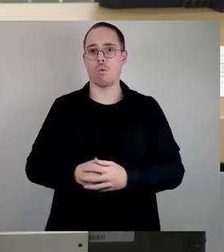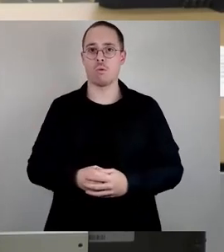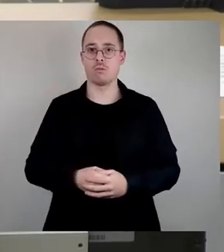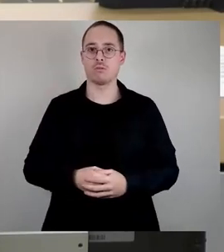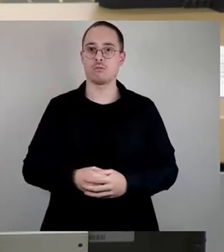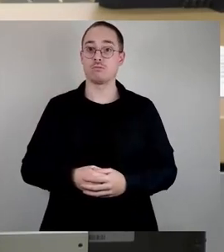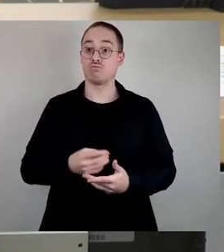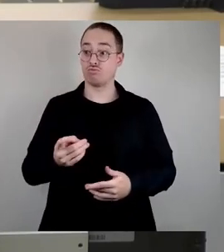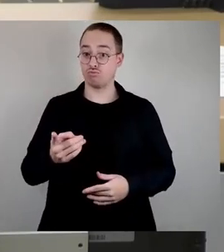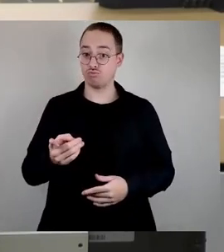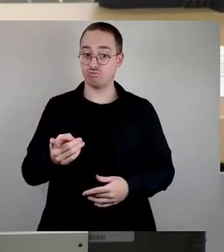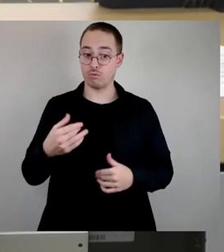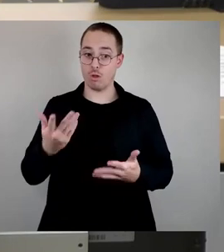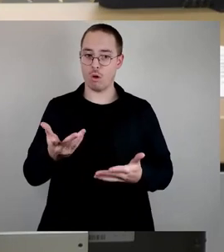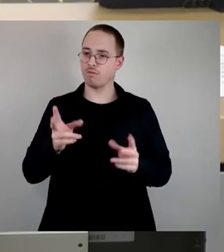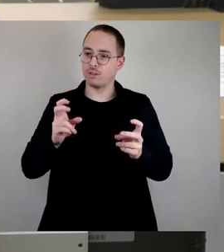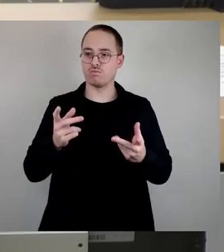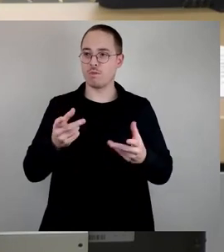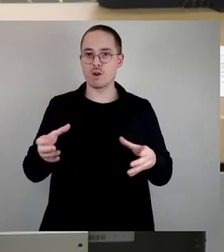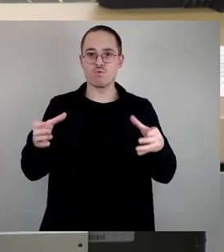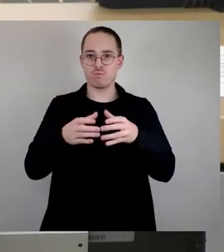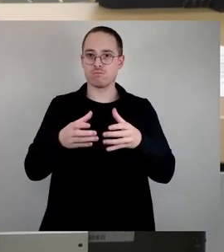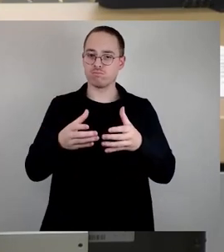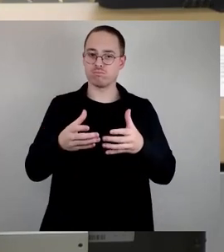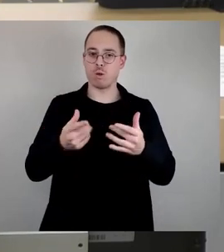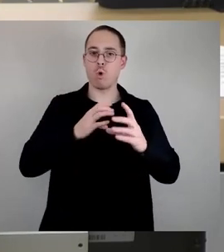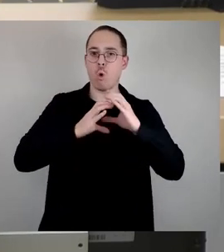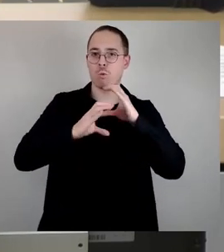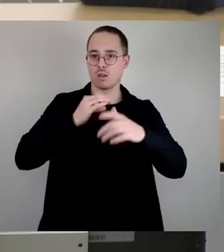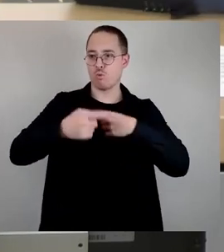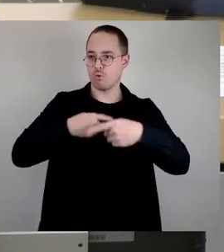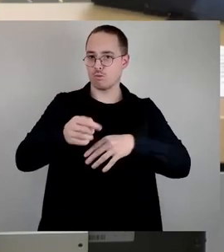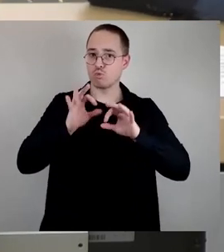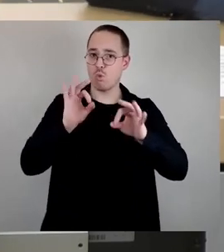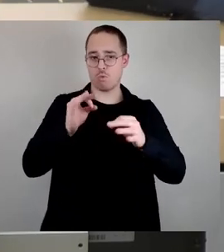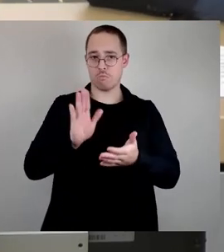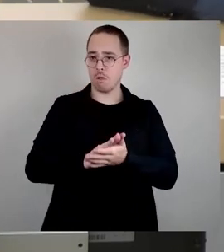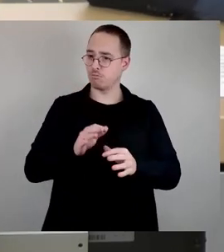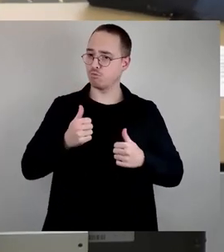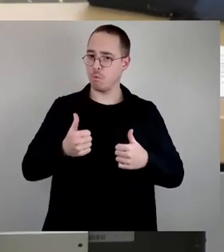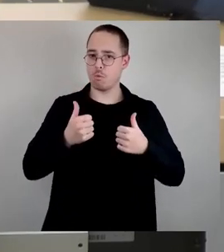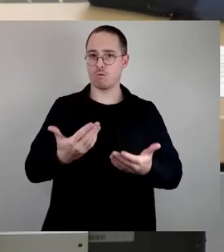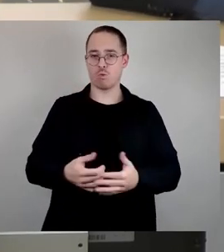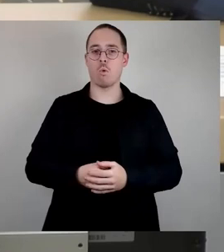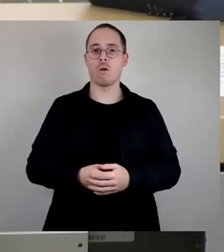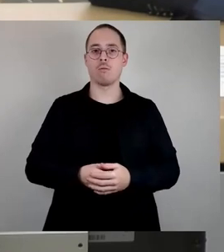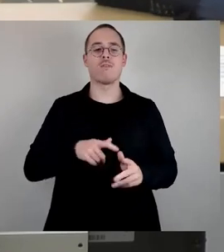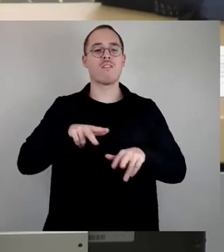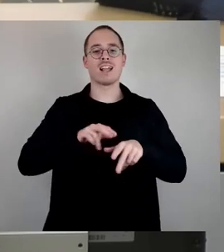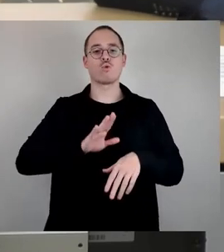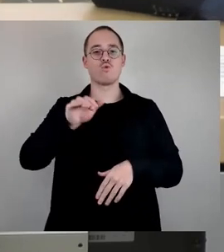guten und gelungenen Kommunikationsprozesses ist, den die Verwaltung über die Regionalkonferenzen angestoßen hat.